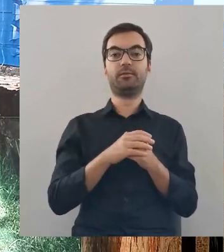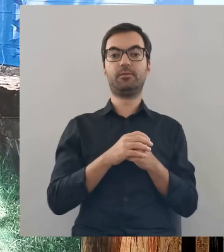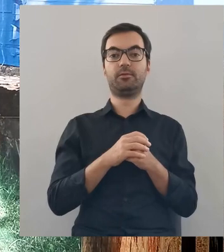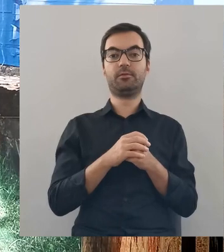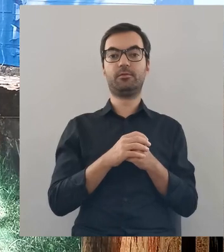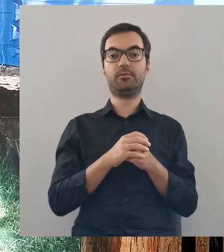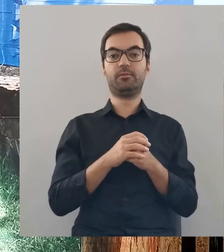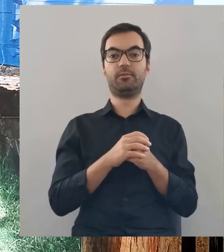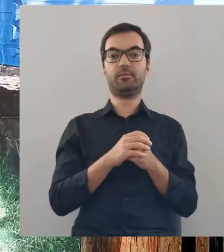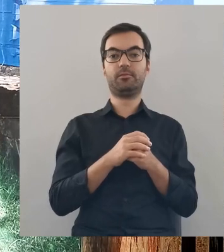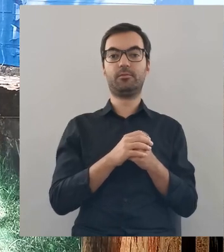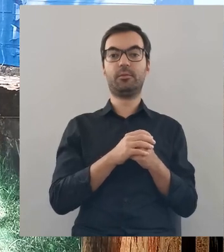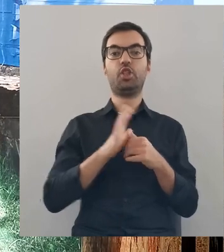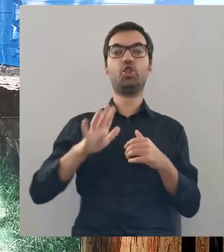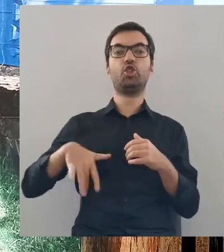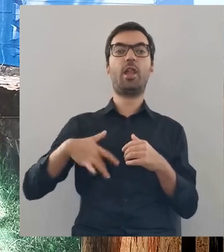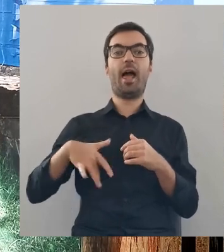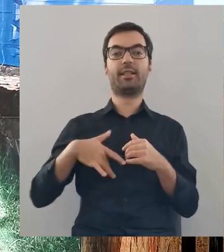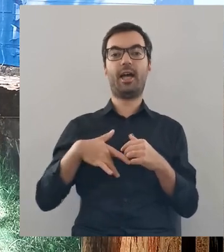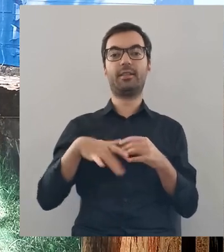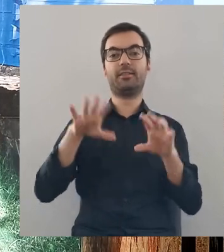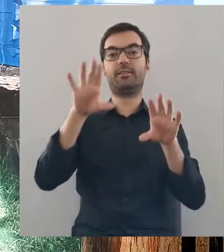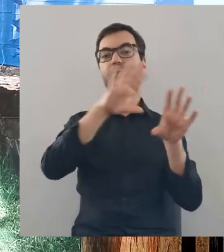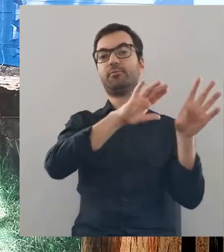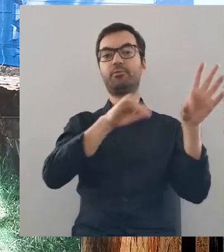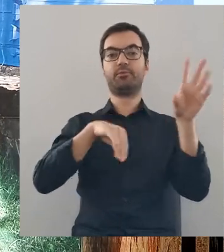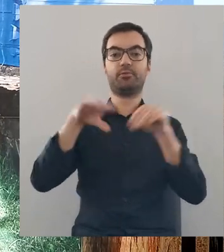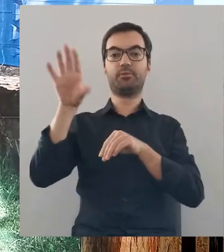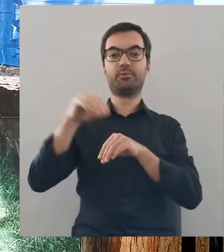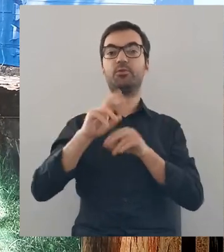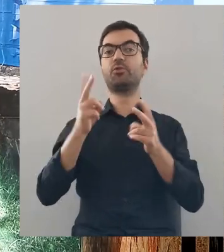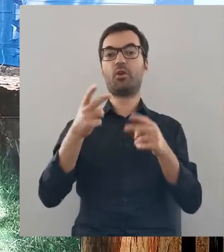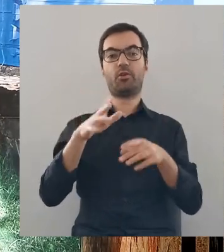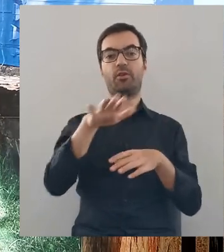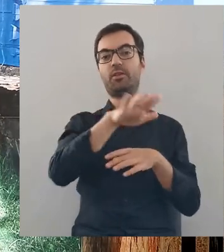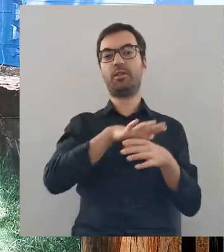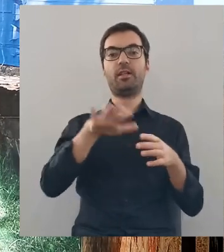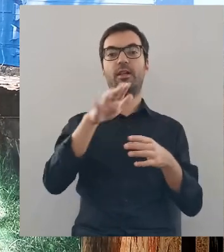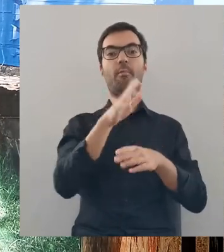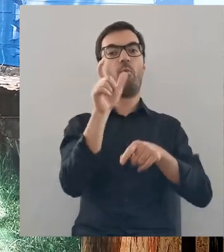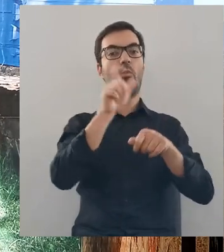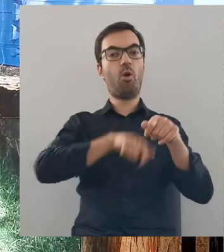zaludniał między innymi szlachtą z ziemi płockiej.